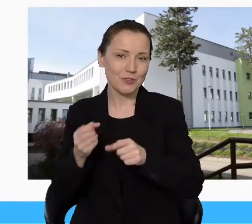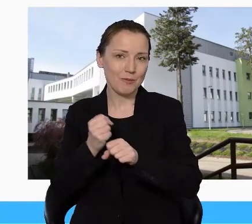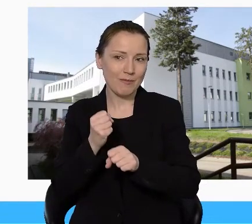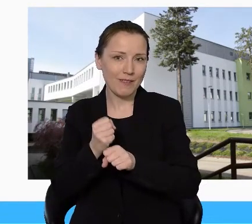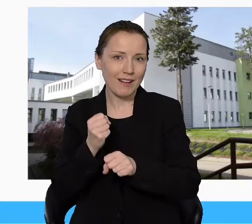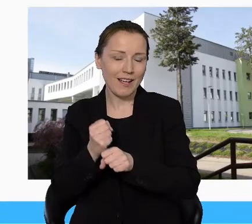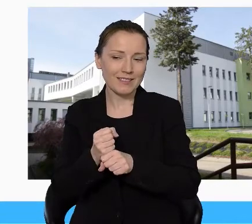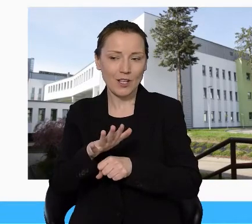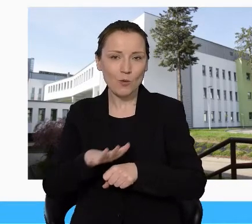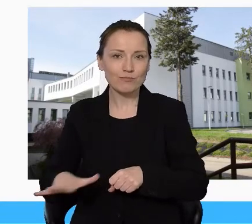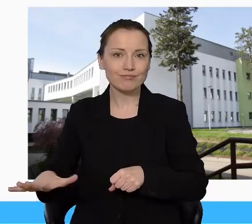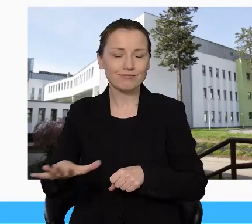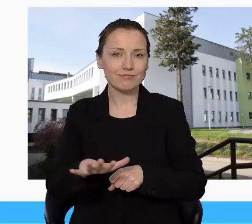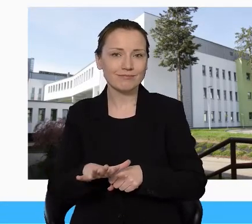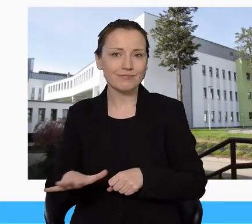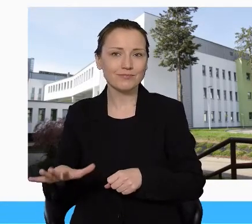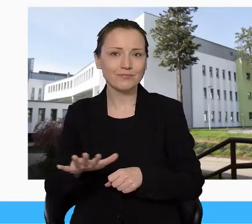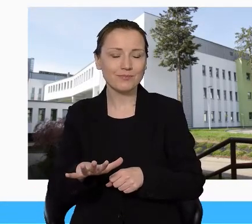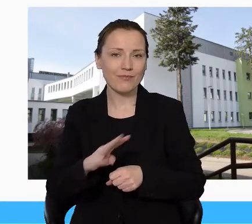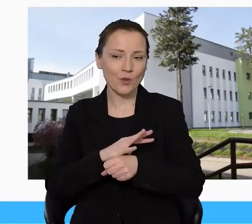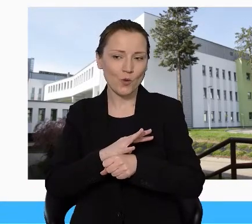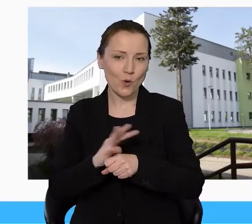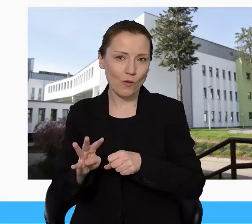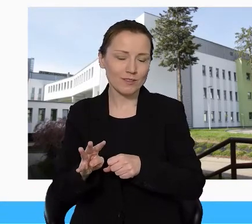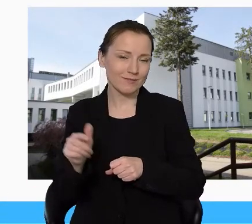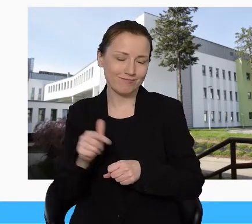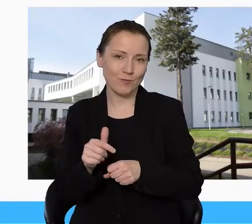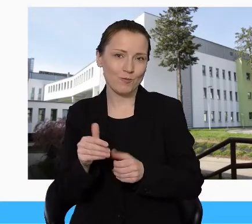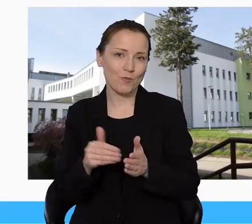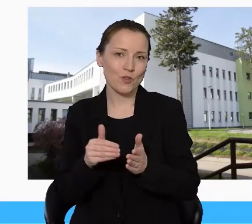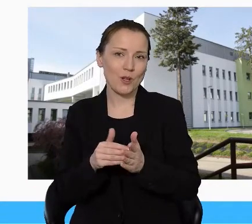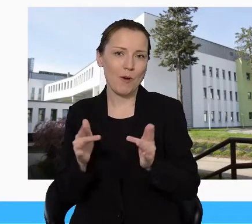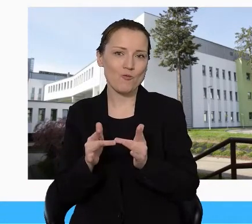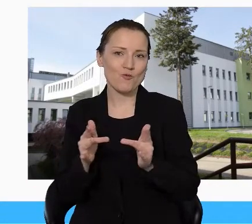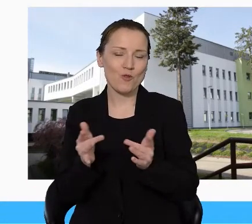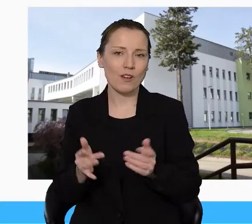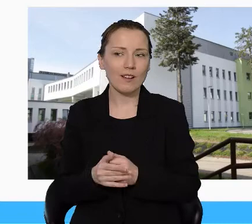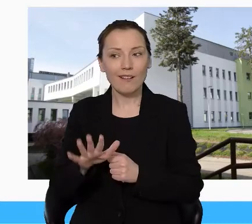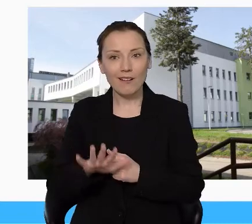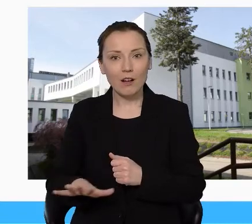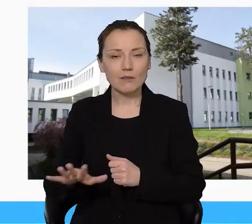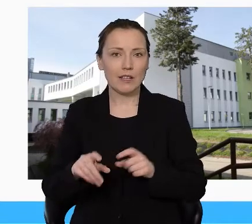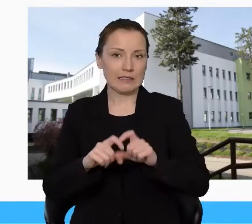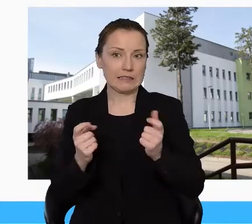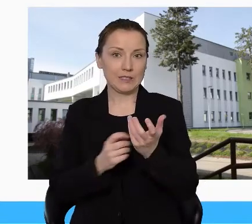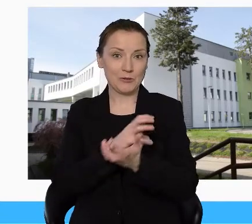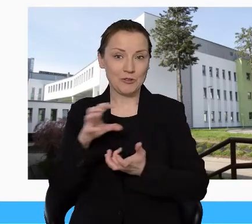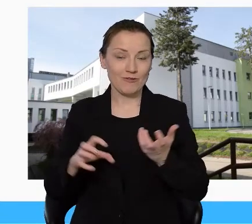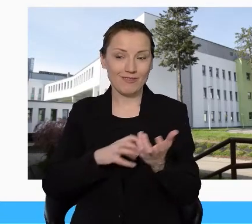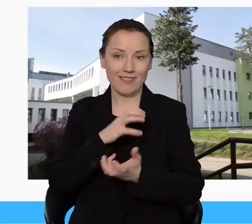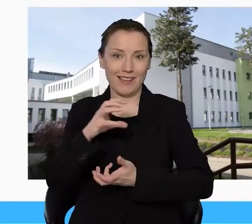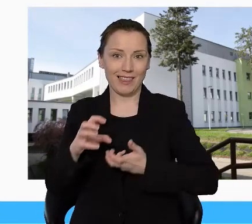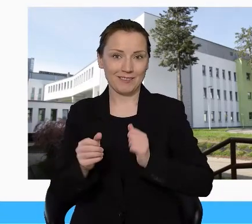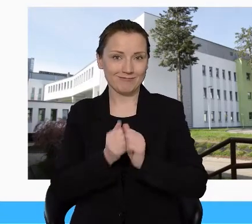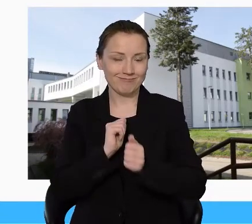obszarach objętych COVID-19, a praktycznie te obszary to cały świat obecnie,